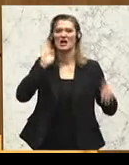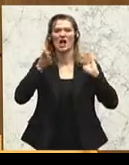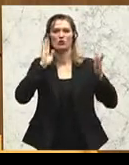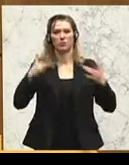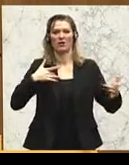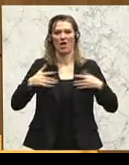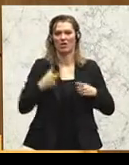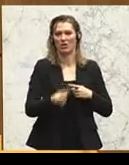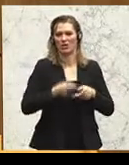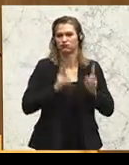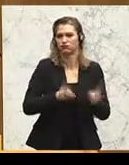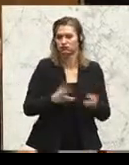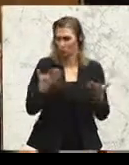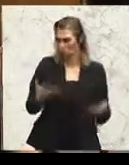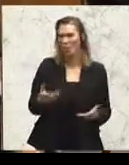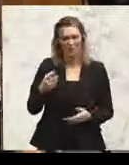stattfindet.